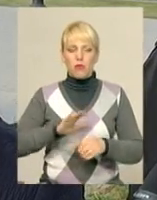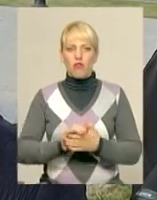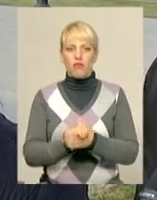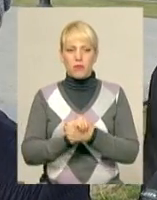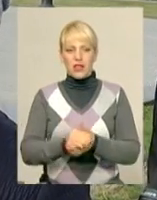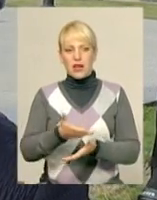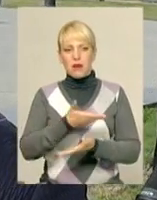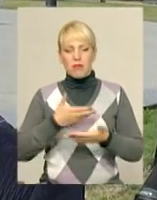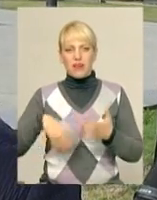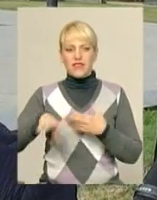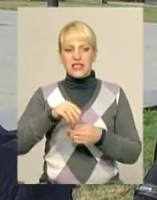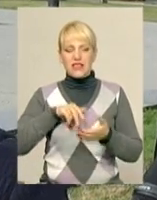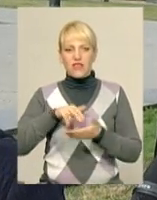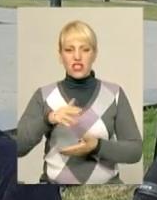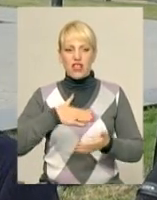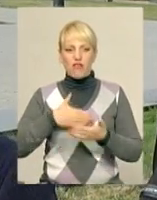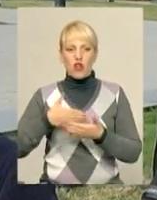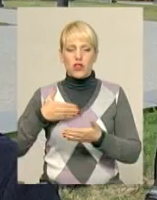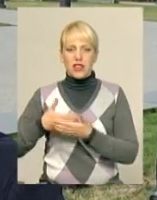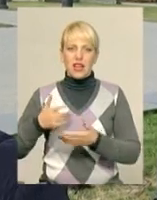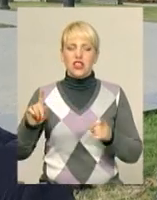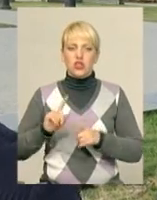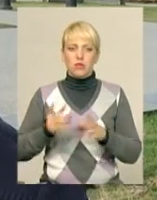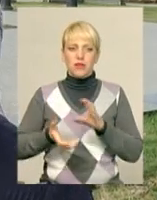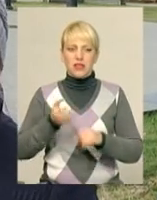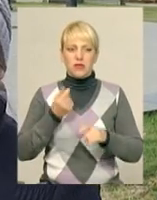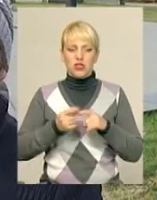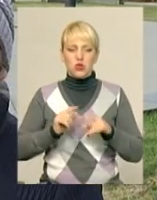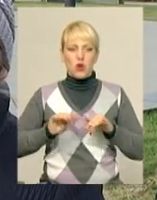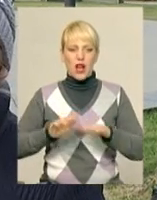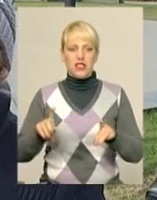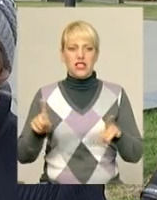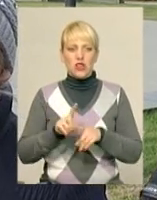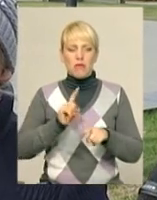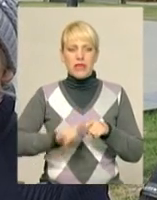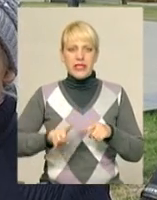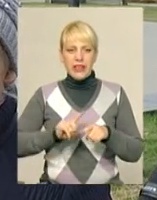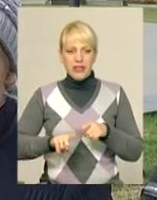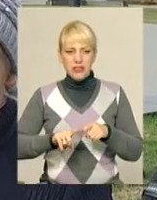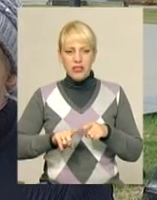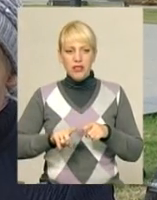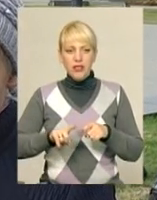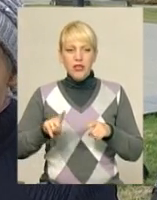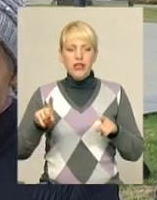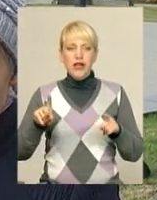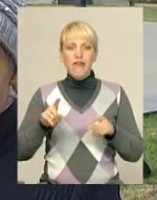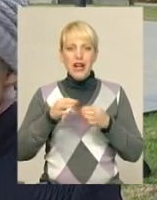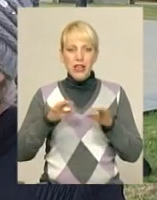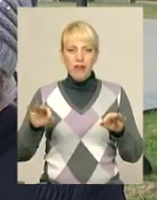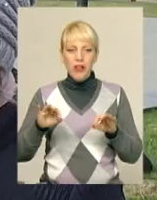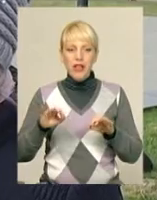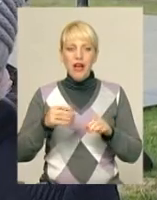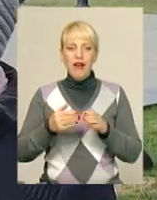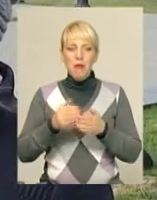всі волонтери підтримати цю акцію, щоб швидше визволити